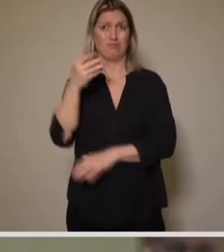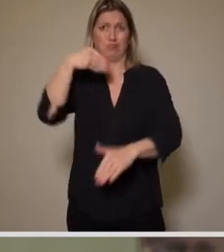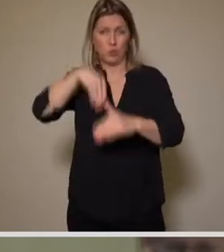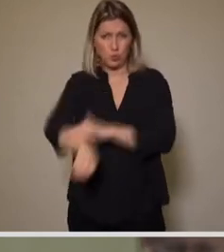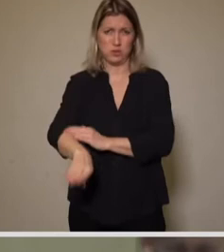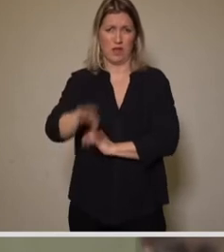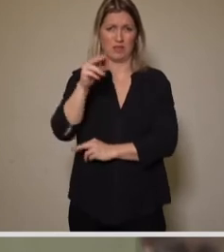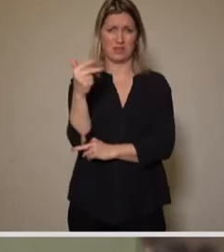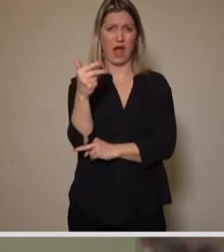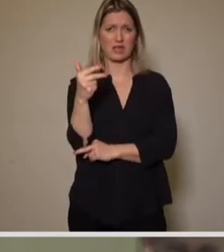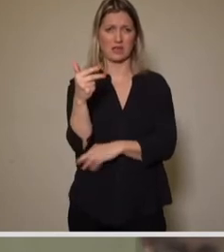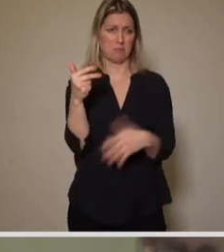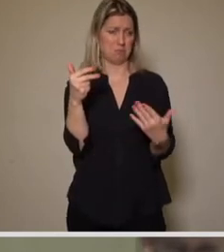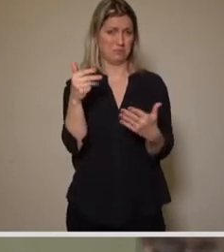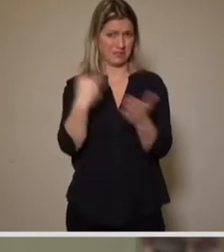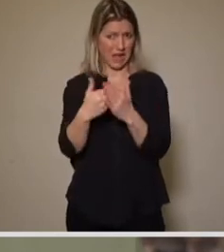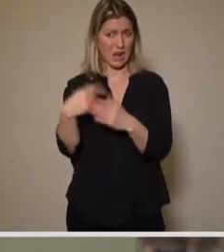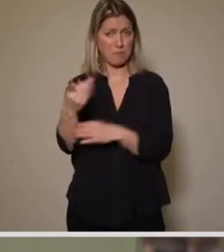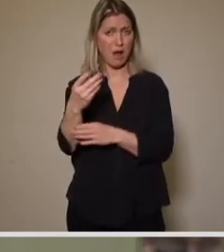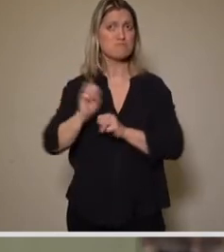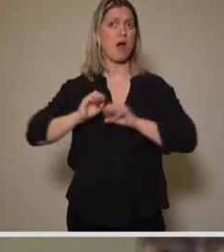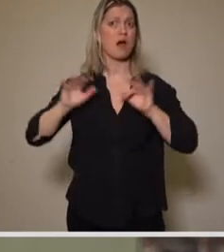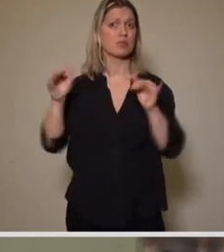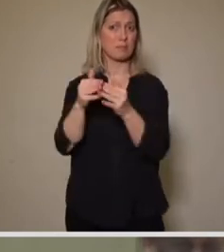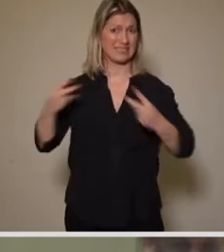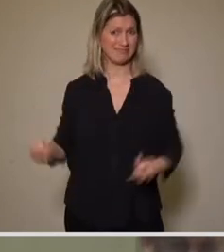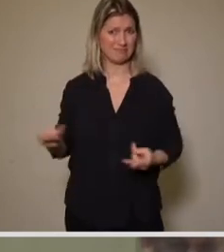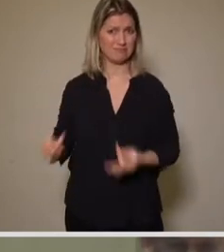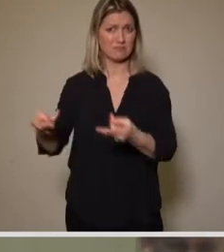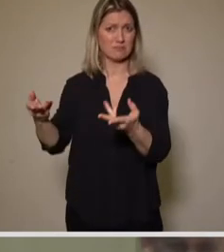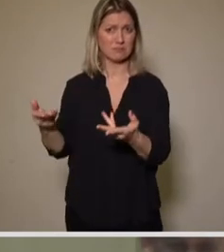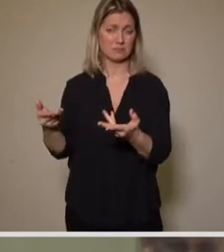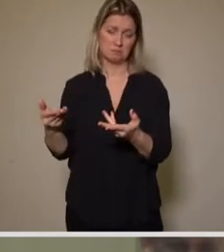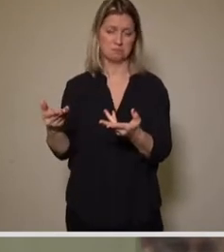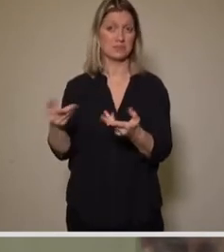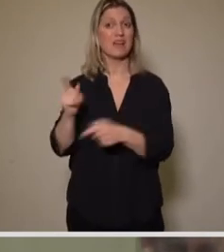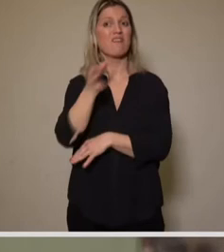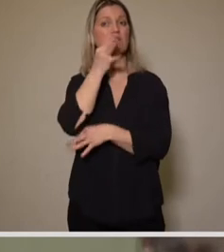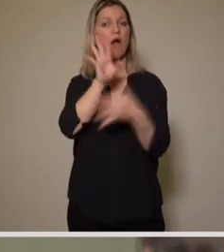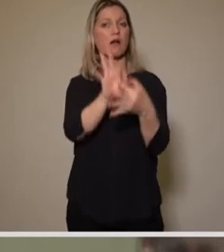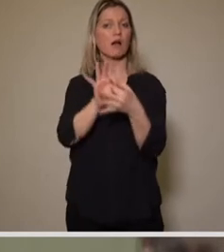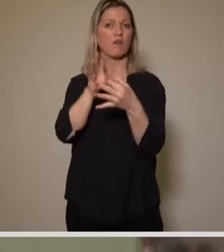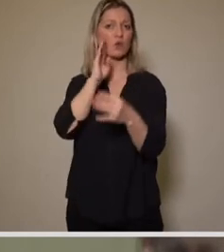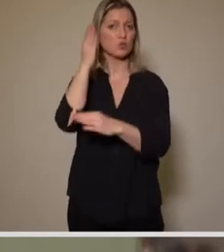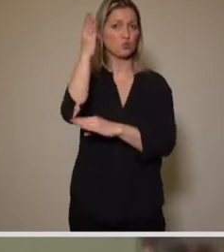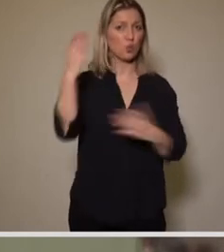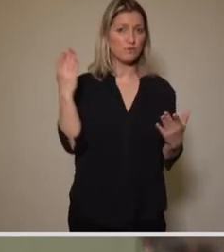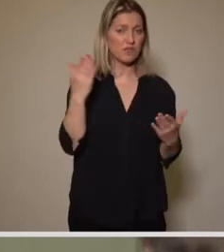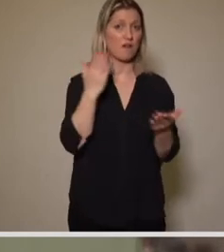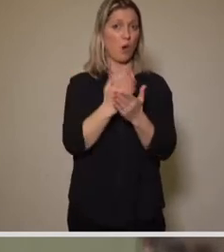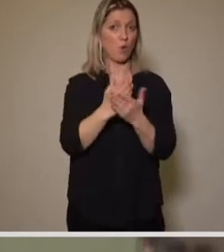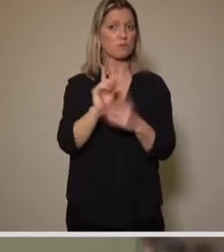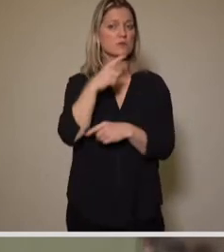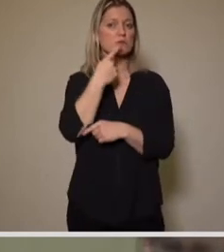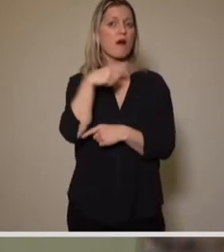bezeichnet werden sollte. Die Frage ist durchaus zukunftsgewandt hinsichtlich der in Aussicht